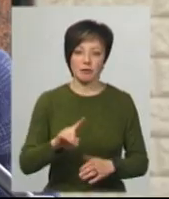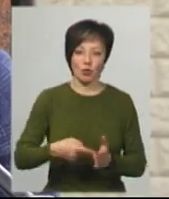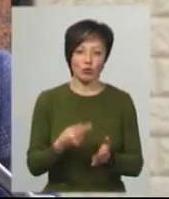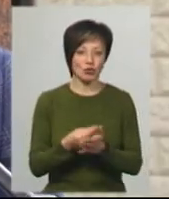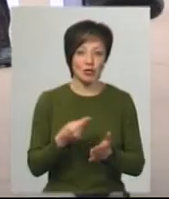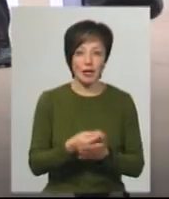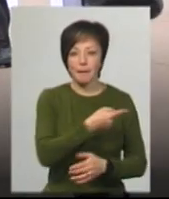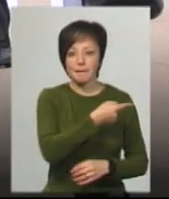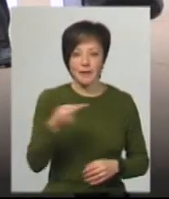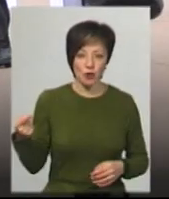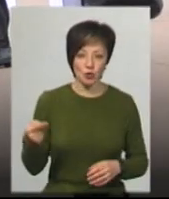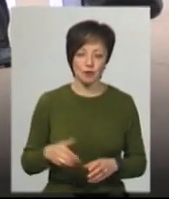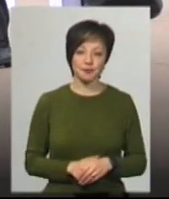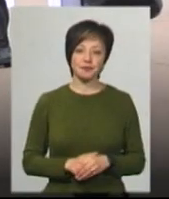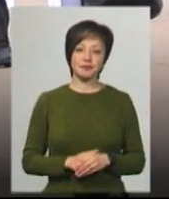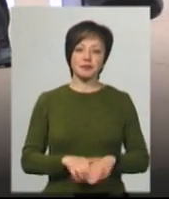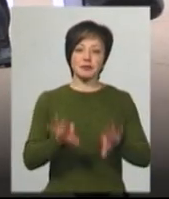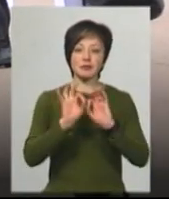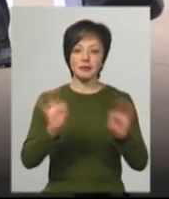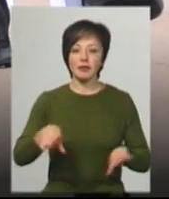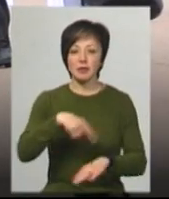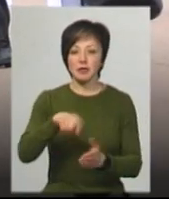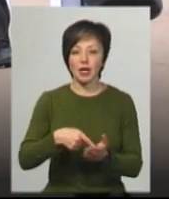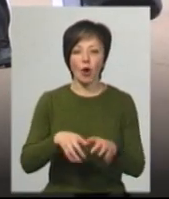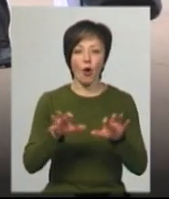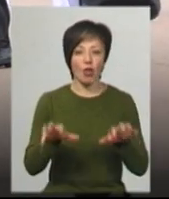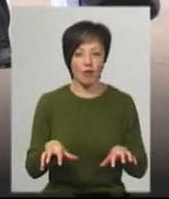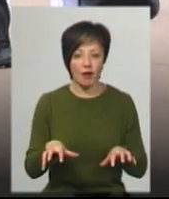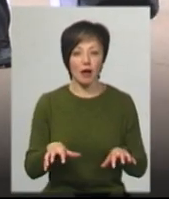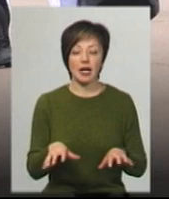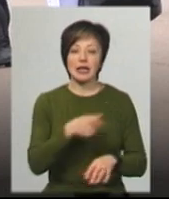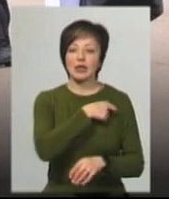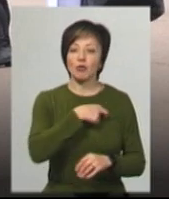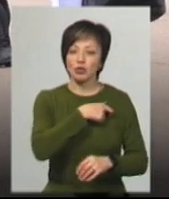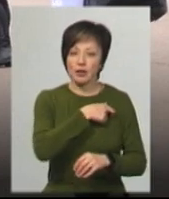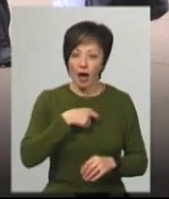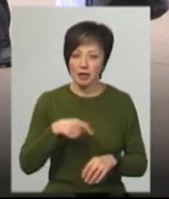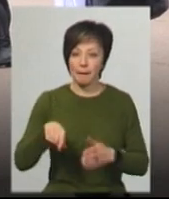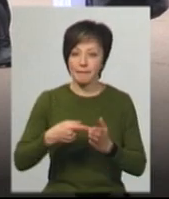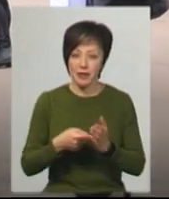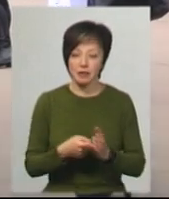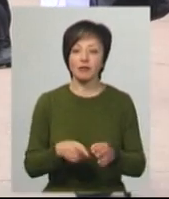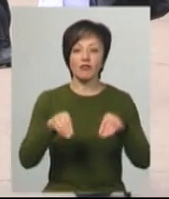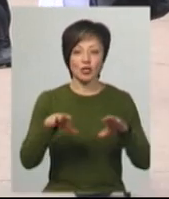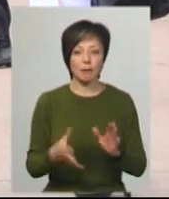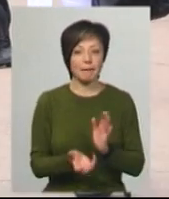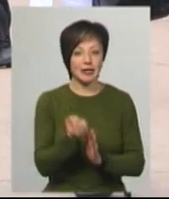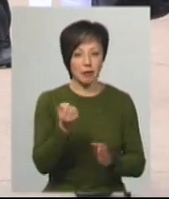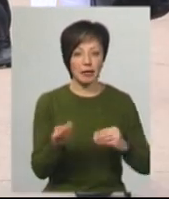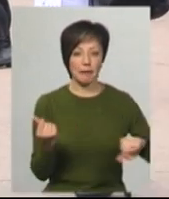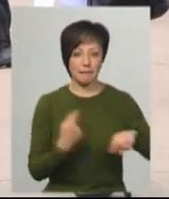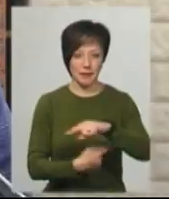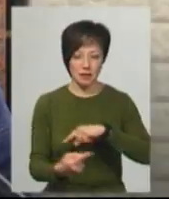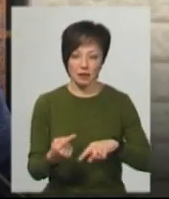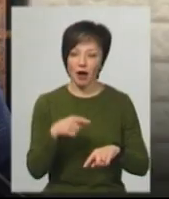бюджету мінус. За словами Хмельницького міського голови Олександра Семчишина, депутати міськради вирішили підтримати бізнес. Додає,